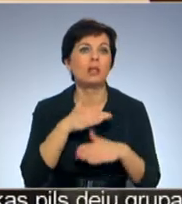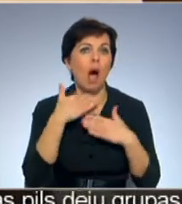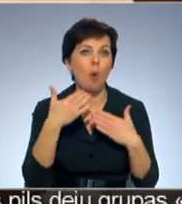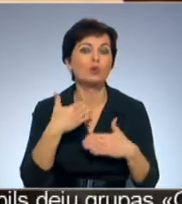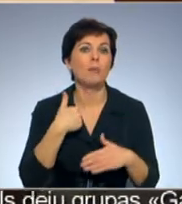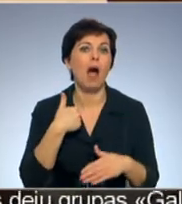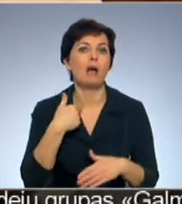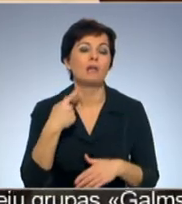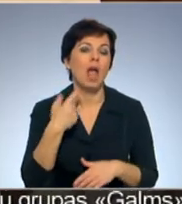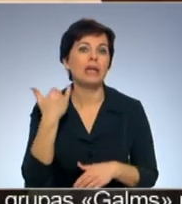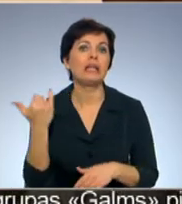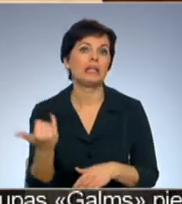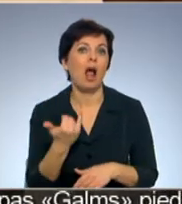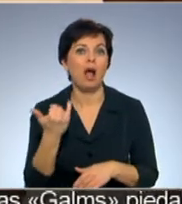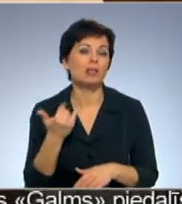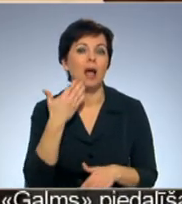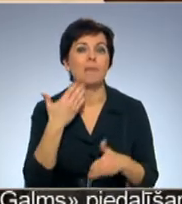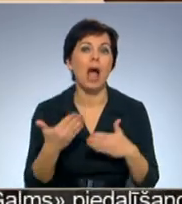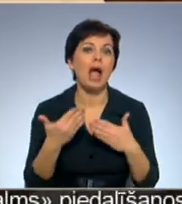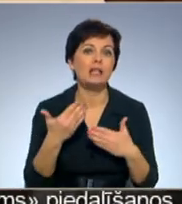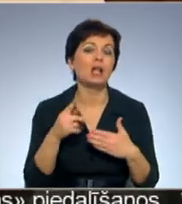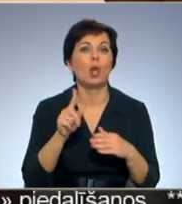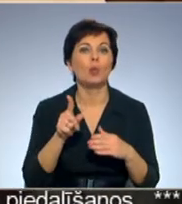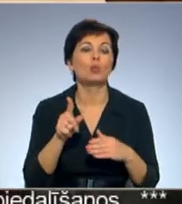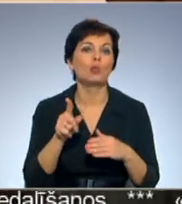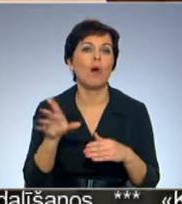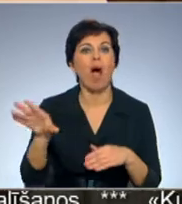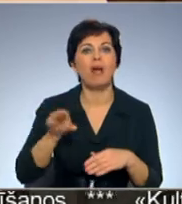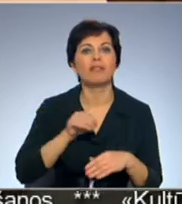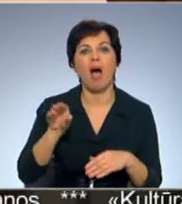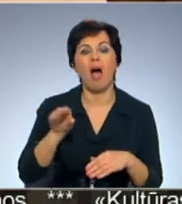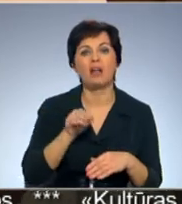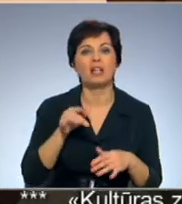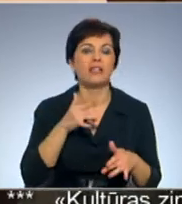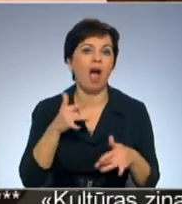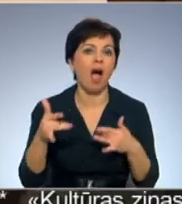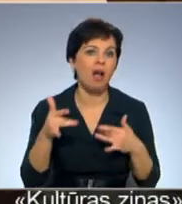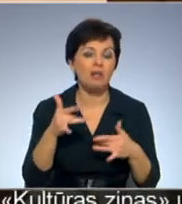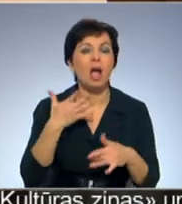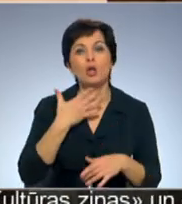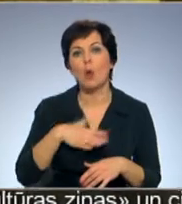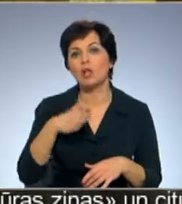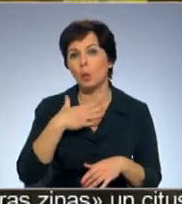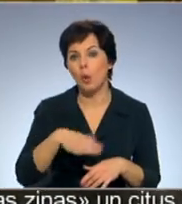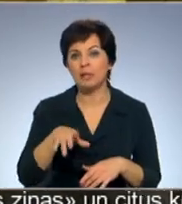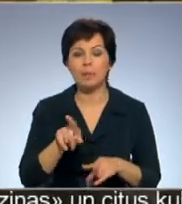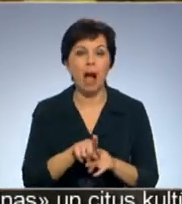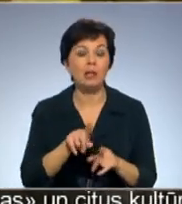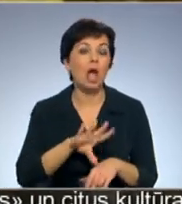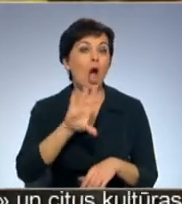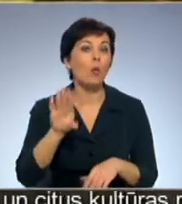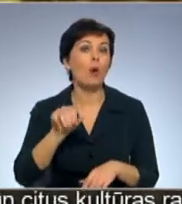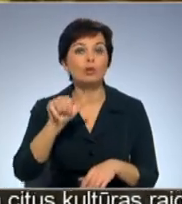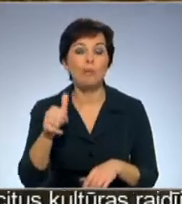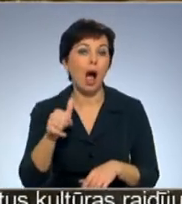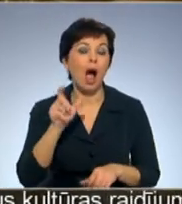interesanti Mēģinu viņus mazliet atdeināt Vienkārši tāpēc, ka man viņa patīk ļoti Kopš mākslas